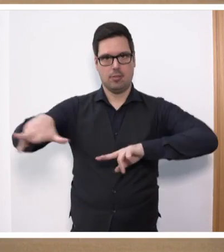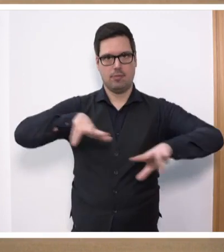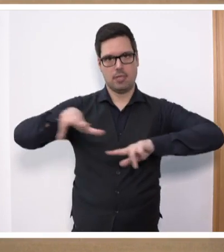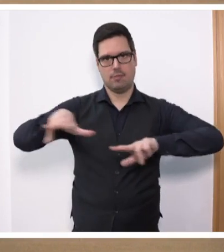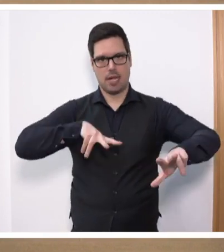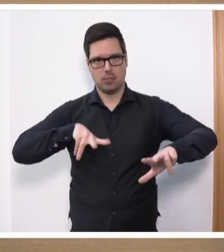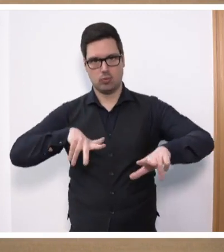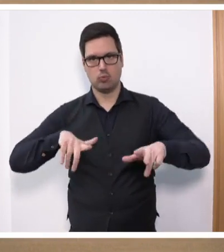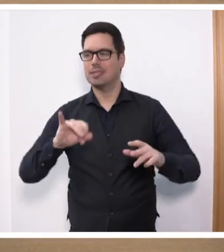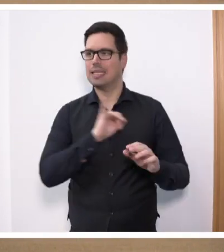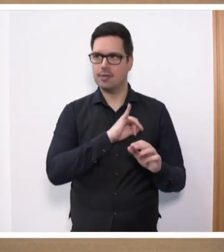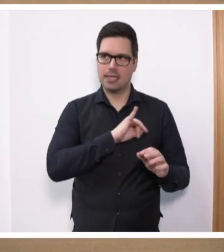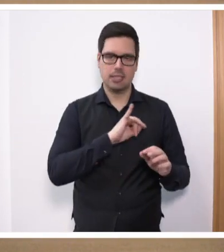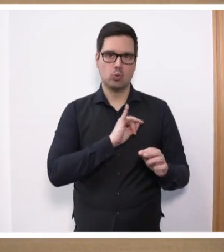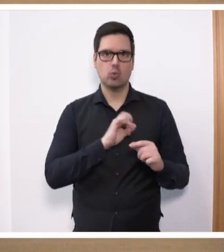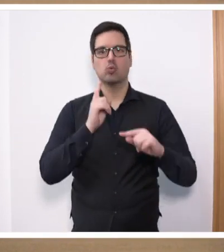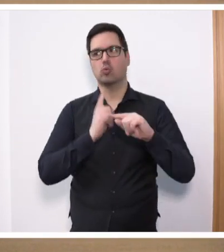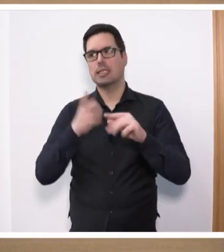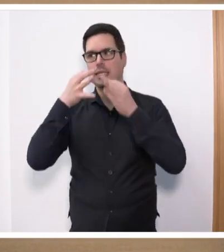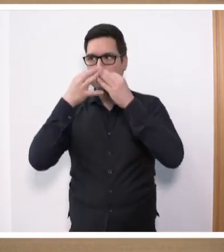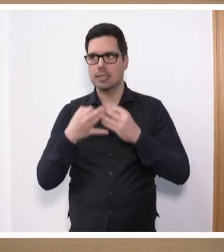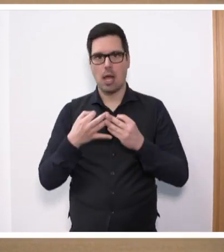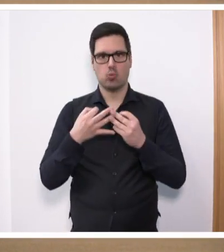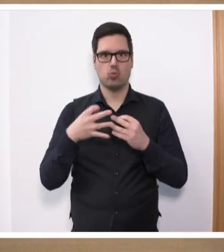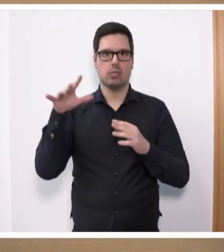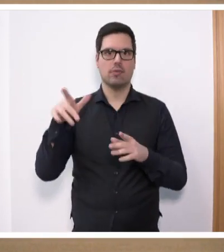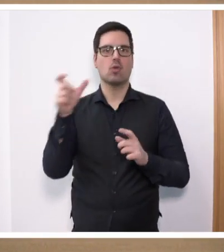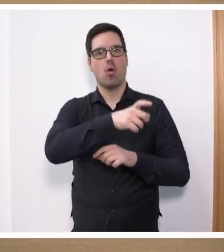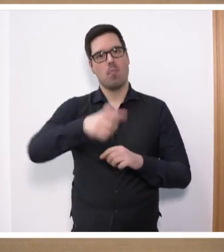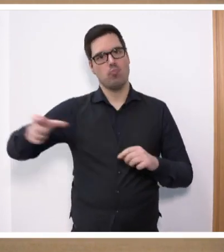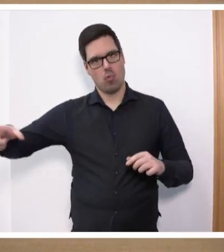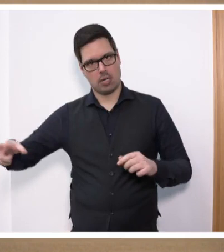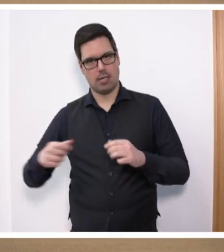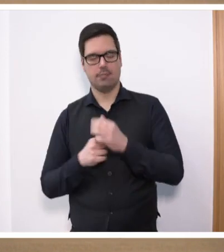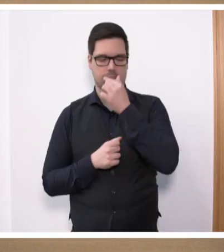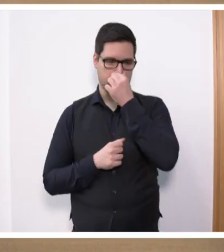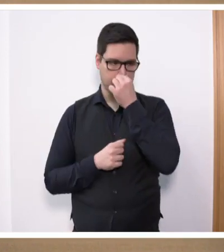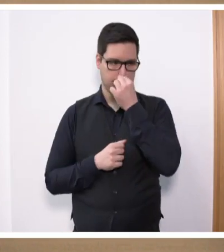der Identifikation und der genauen Bestimmung des Anliegens der Bürgerinnen und Bürger geben.